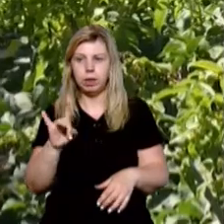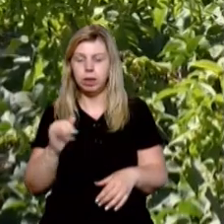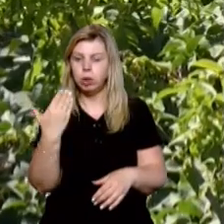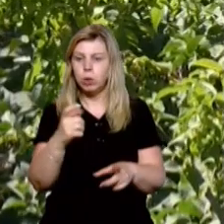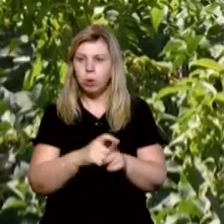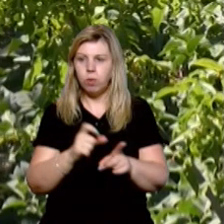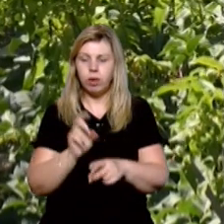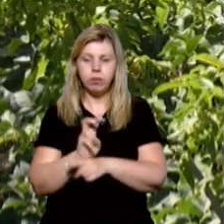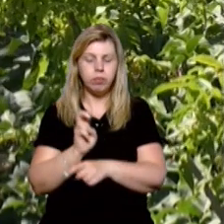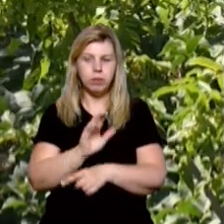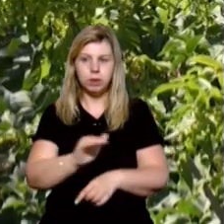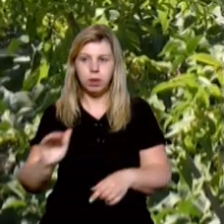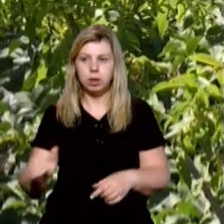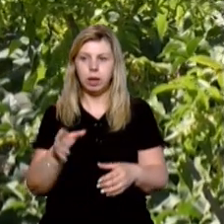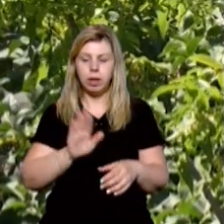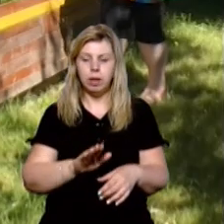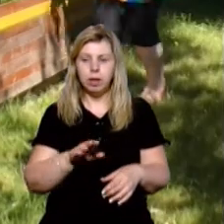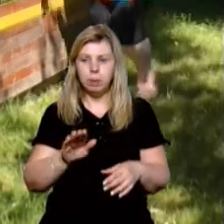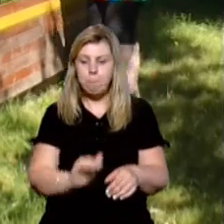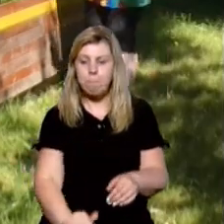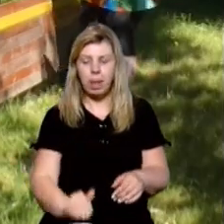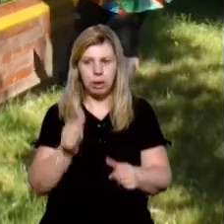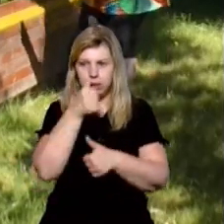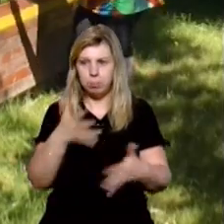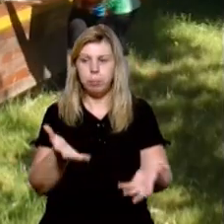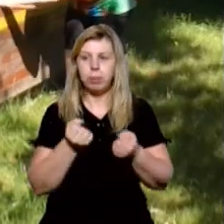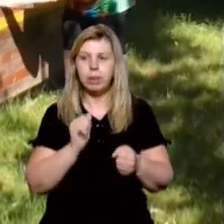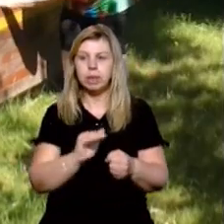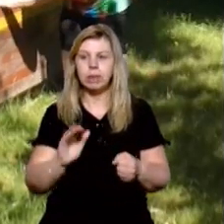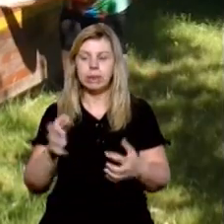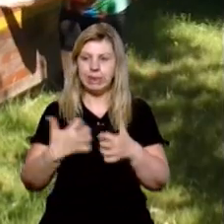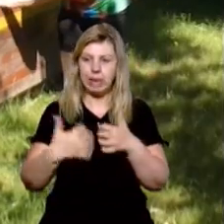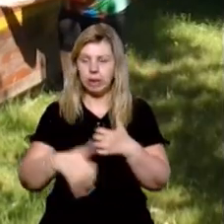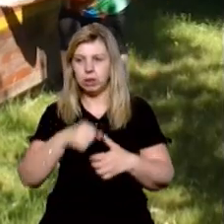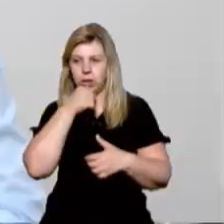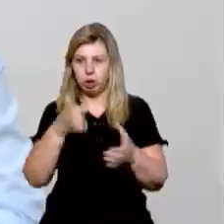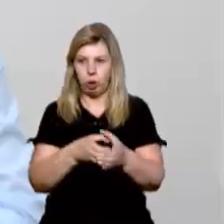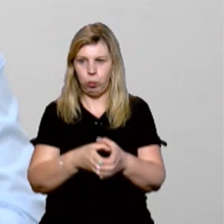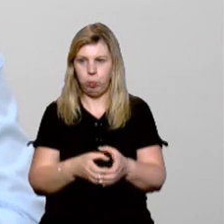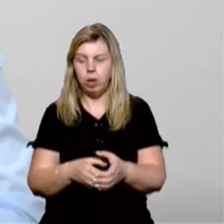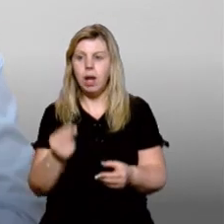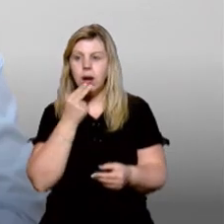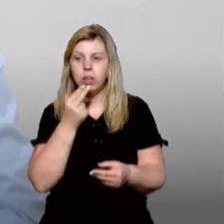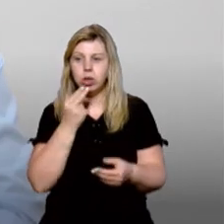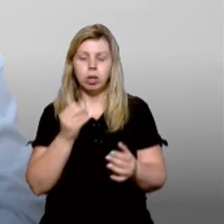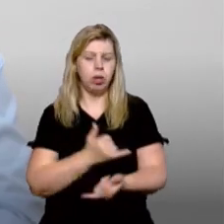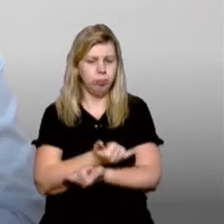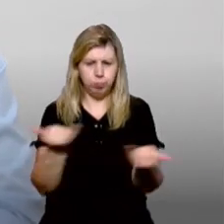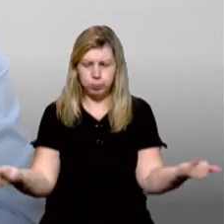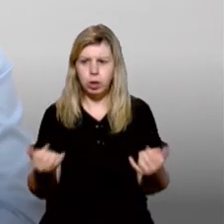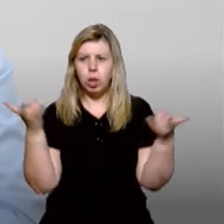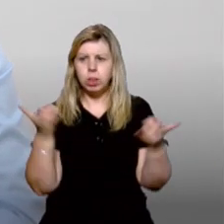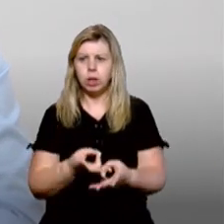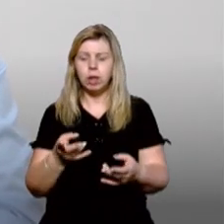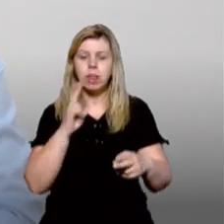За його словами, відвідувати садок ясельні групи поки не можуть. Прийматимуть тільки дітей середньої та старшої груп. Харчування забезпечені, всіма